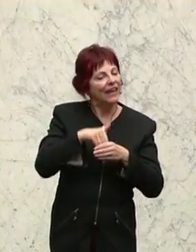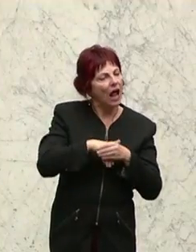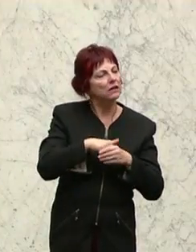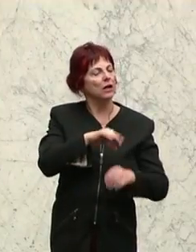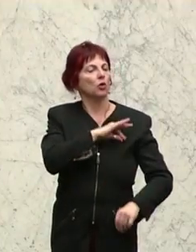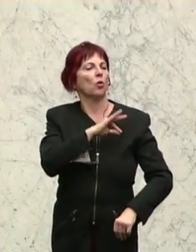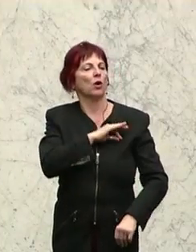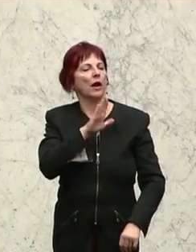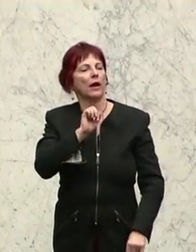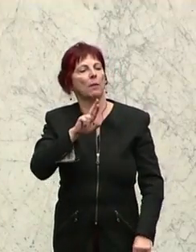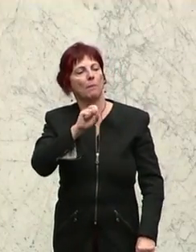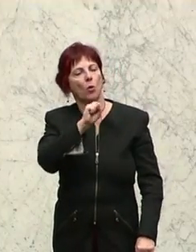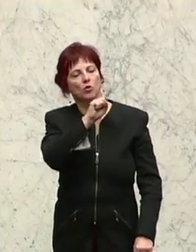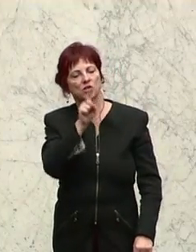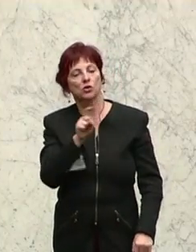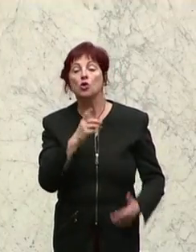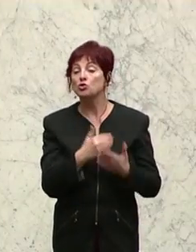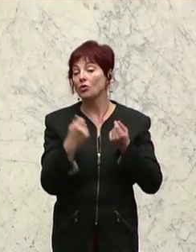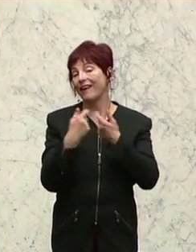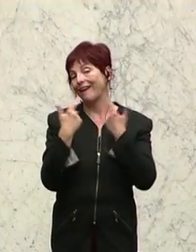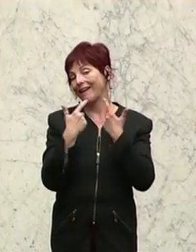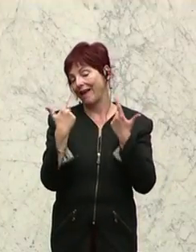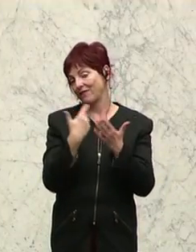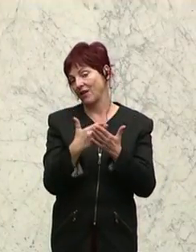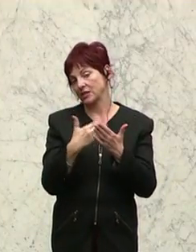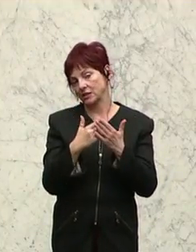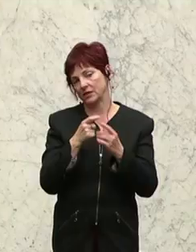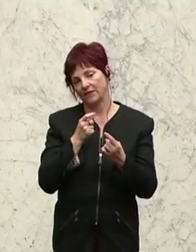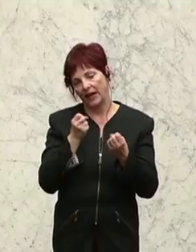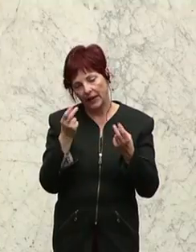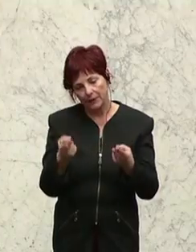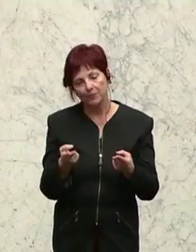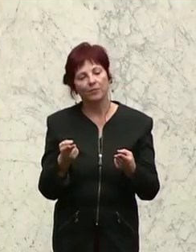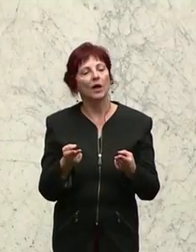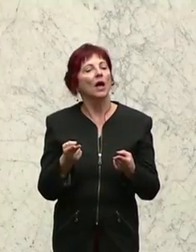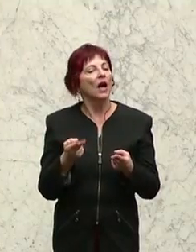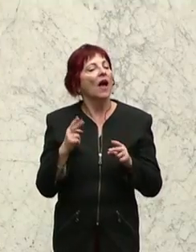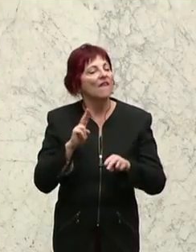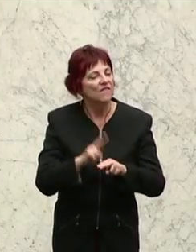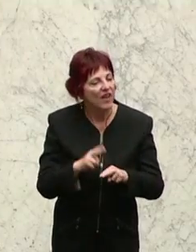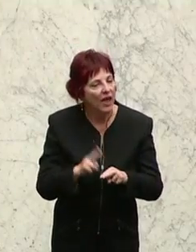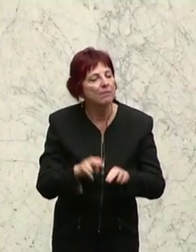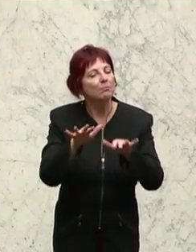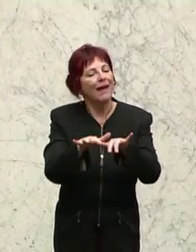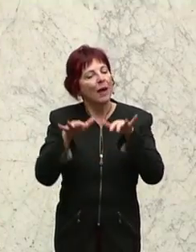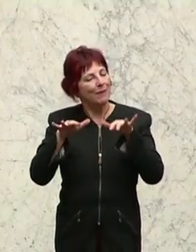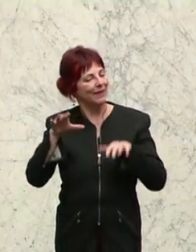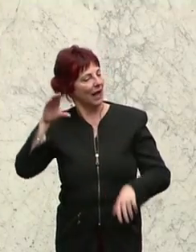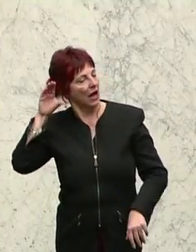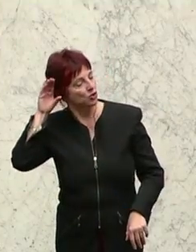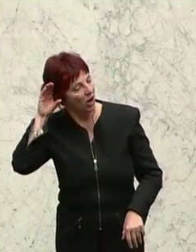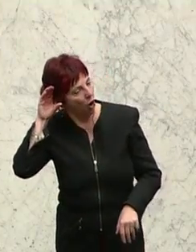schon erläutert worden, worum es geht. Es geht darum, bei parlamentarischen Enquetten auch Bild- und Tonaufnahmen